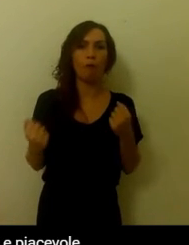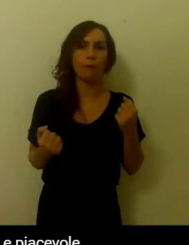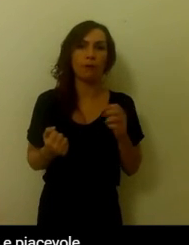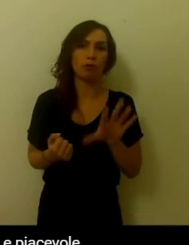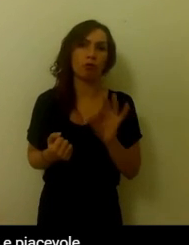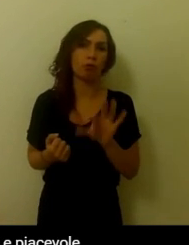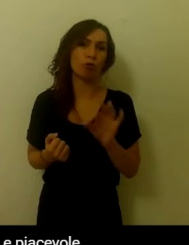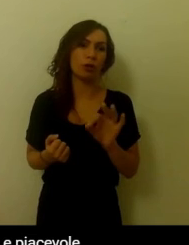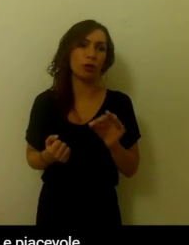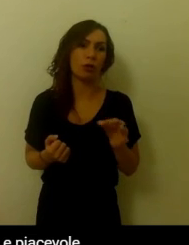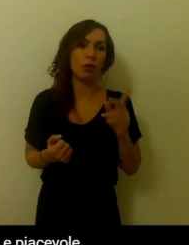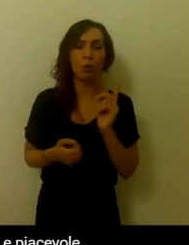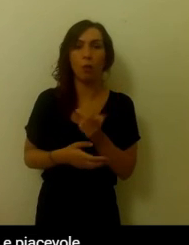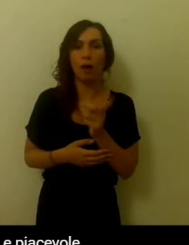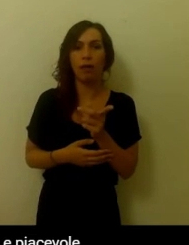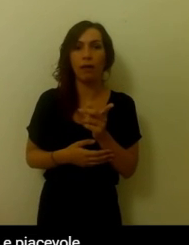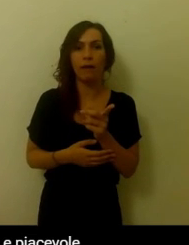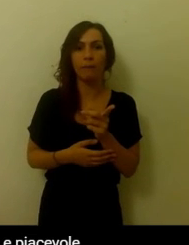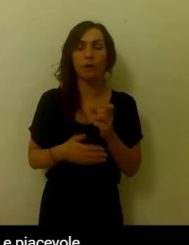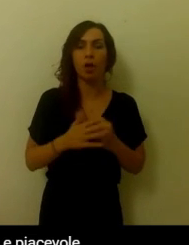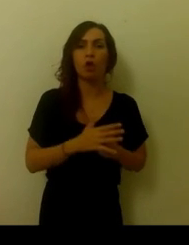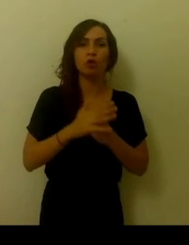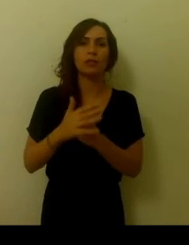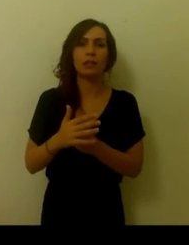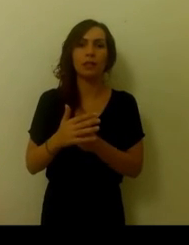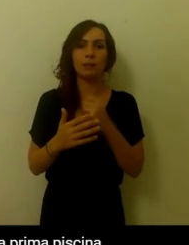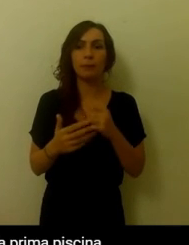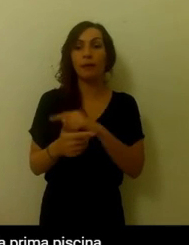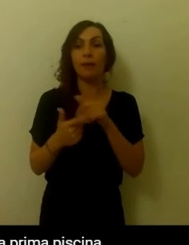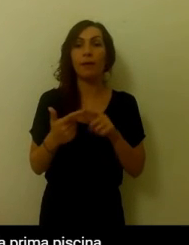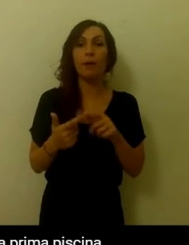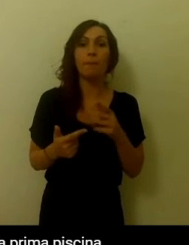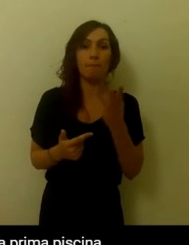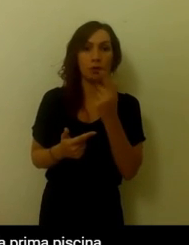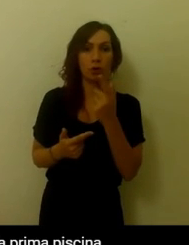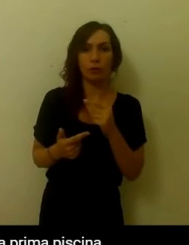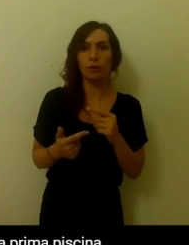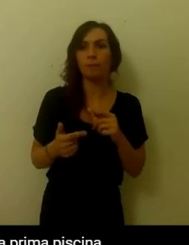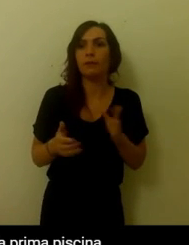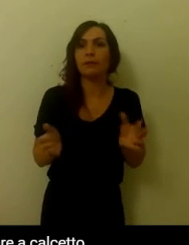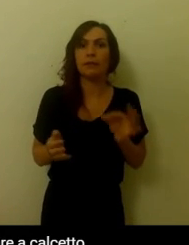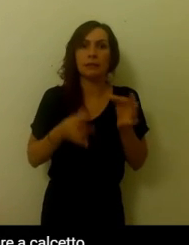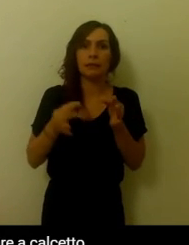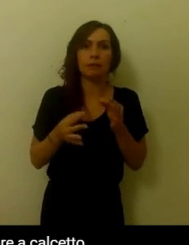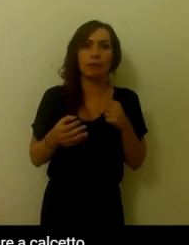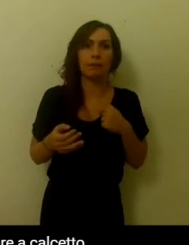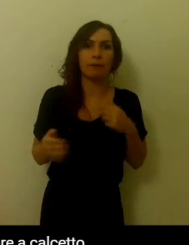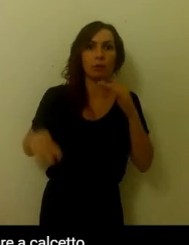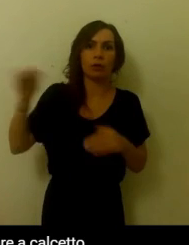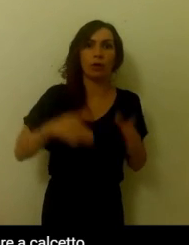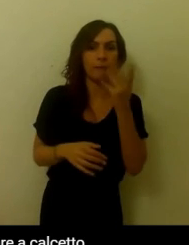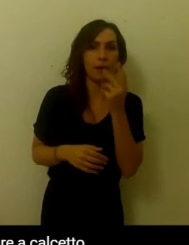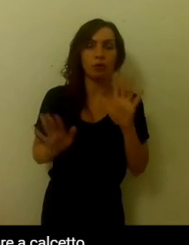più sia sostenibile e piacevole. Sostenibile perché può piacermi andare a nuotare, ma se la prima piscina ha 40 km